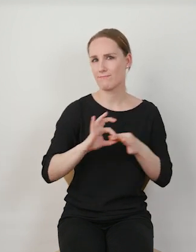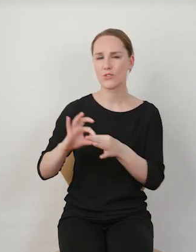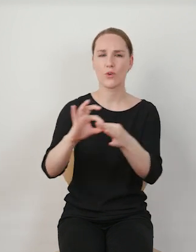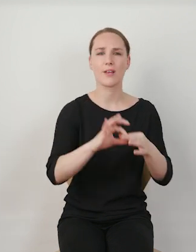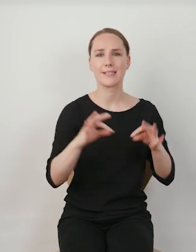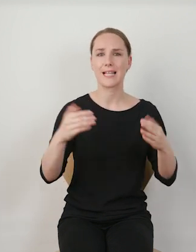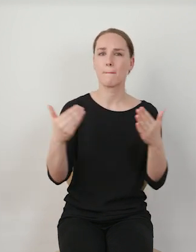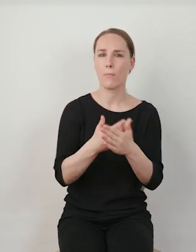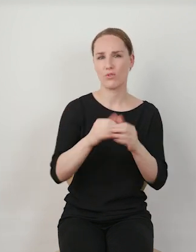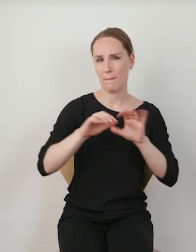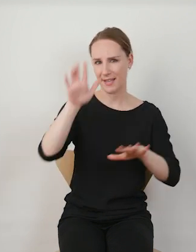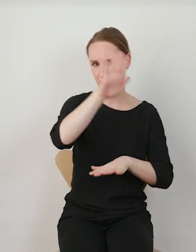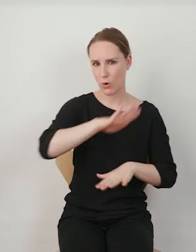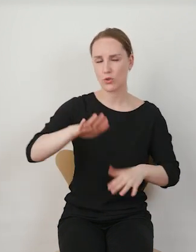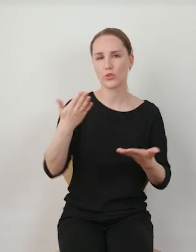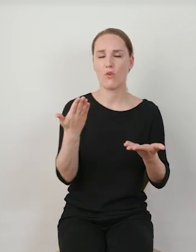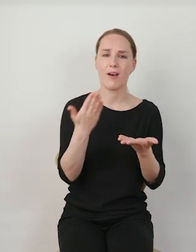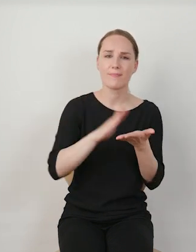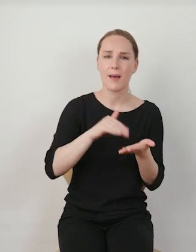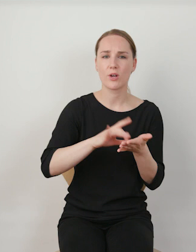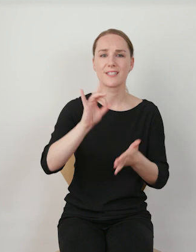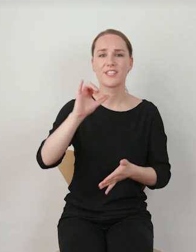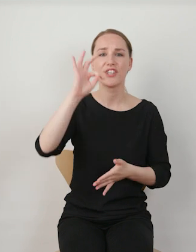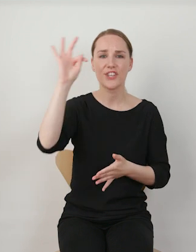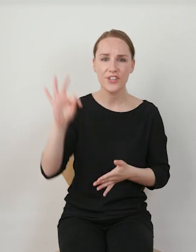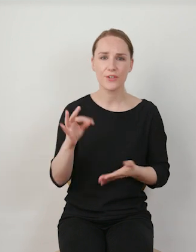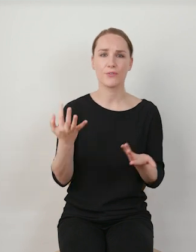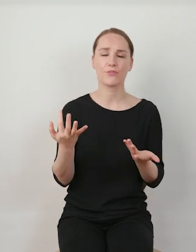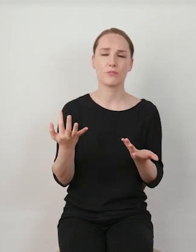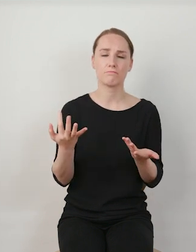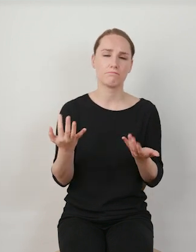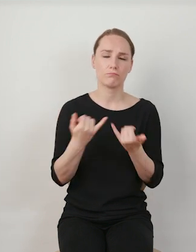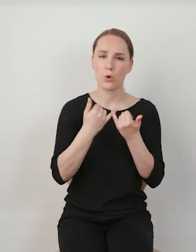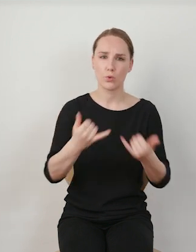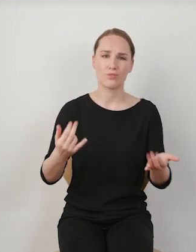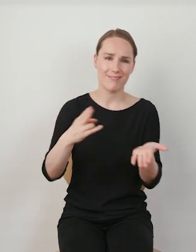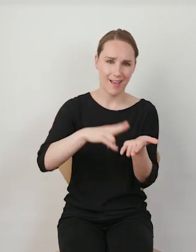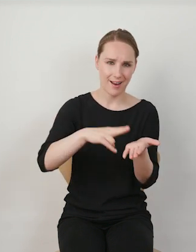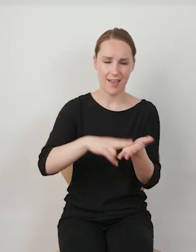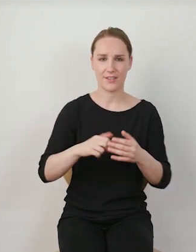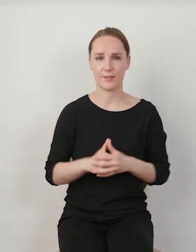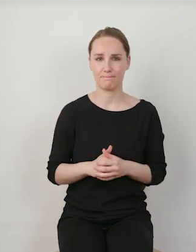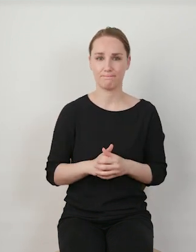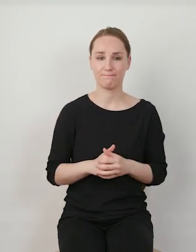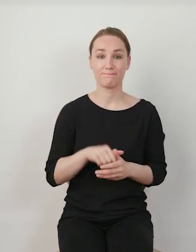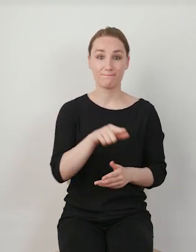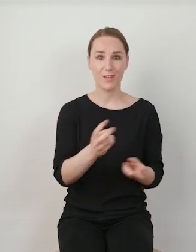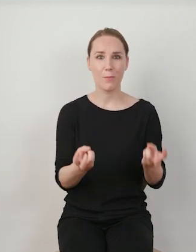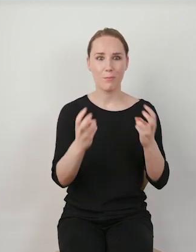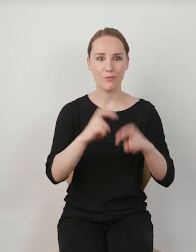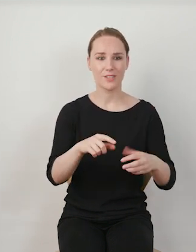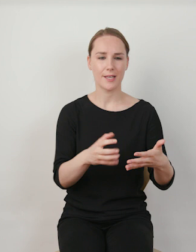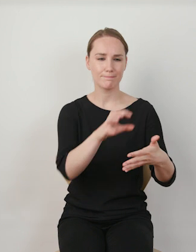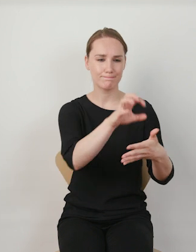w mediach społecznościowych. Tymi elementami mogą być gify, mogą być różnego rodzaju naklejki. Tworzy się coś, co ma